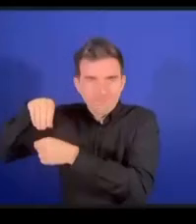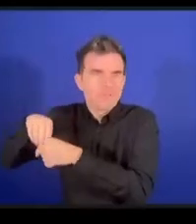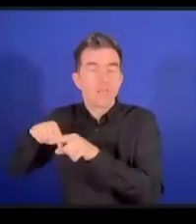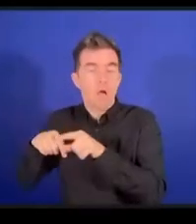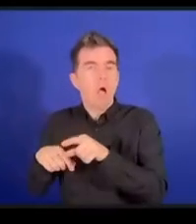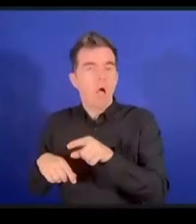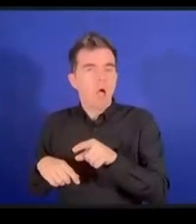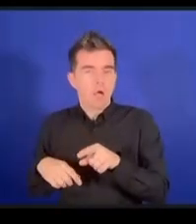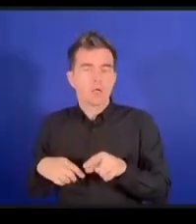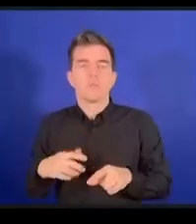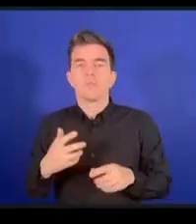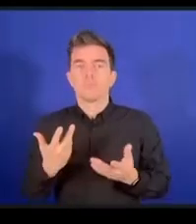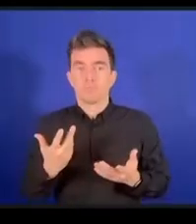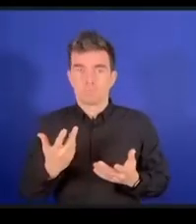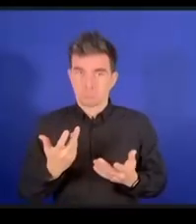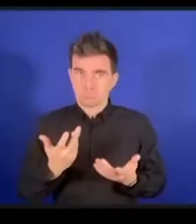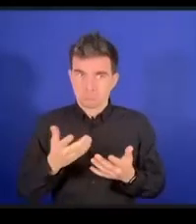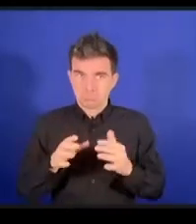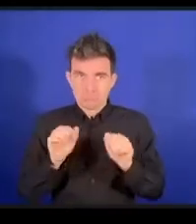スそして